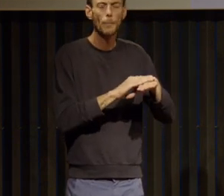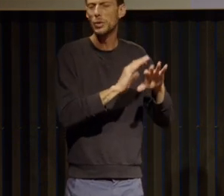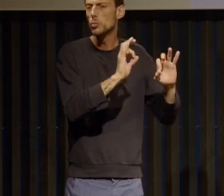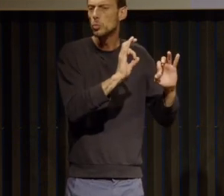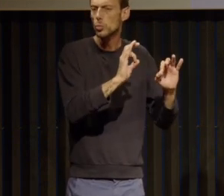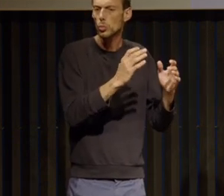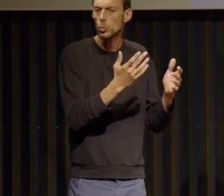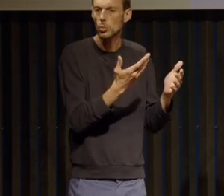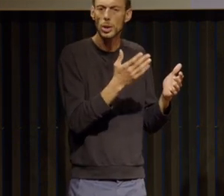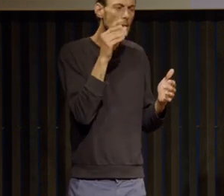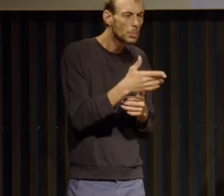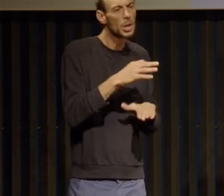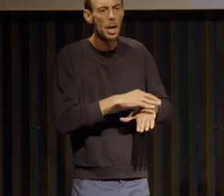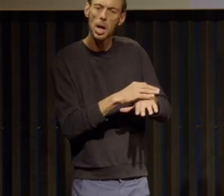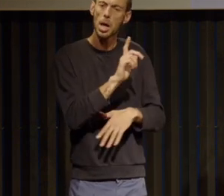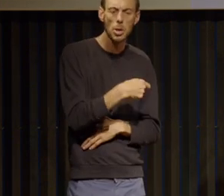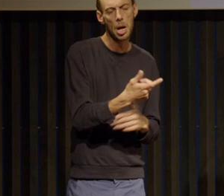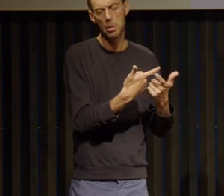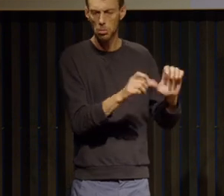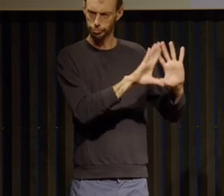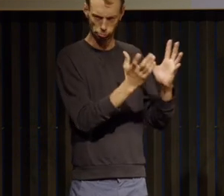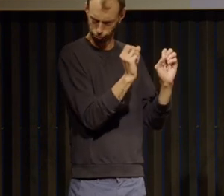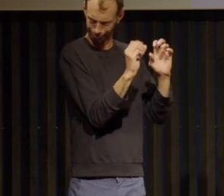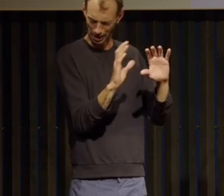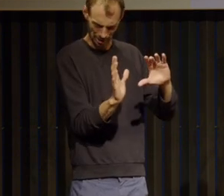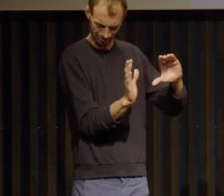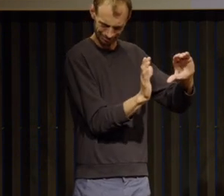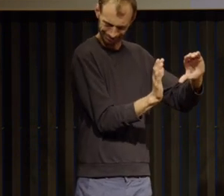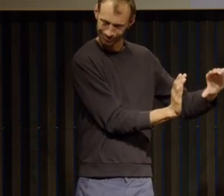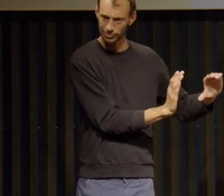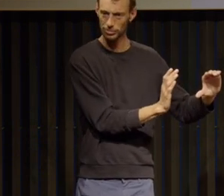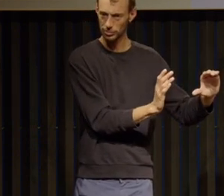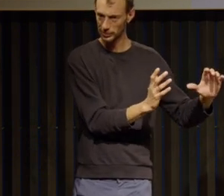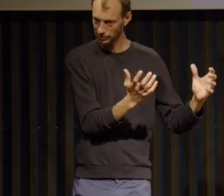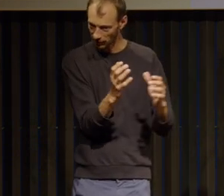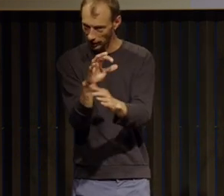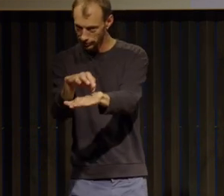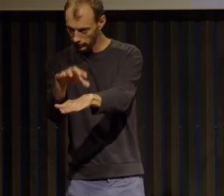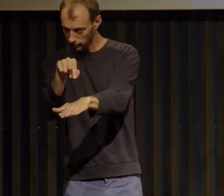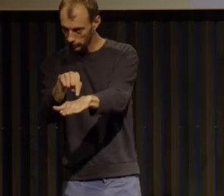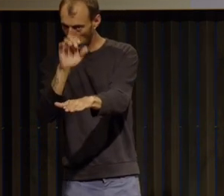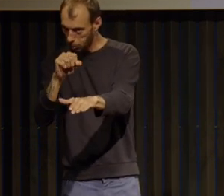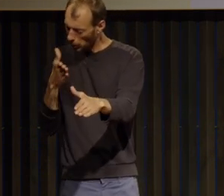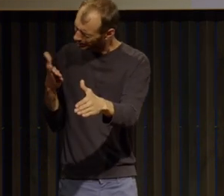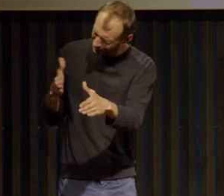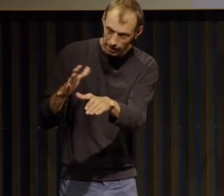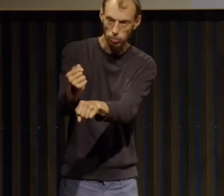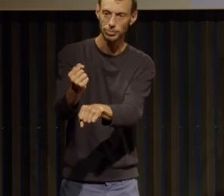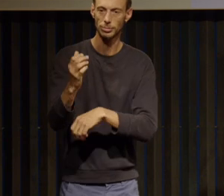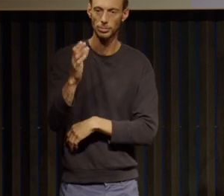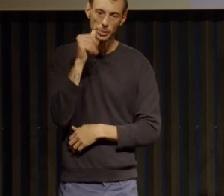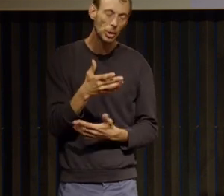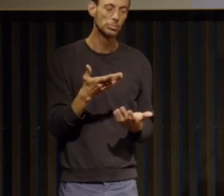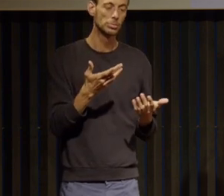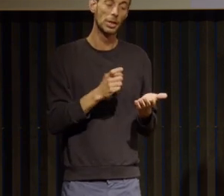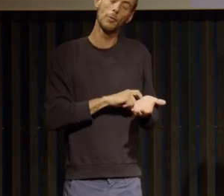c'est aller au-delà et et et s'offrir la guérison et donc voilà c'est pour ça que j'ai pas donné une place centrale aux causes même